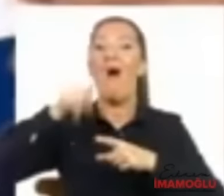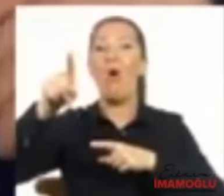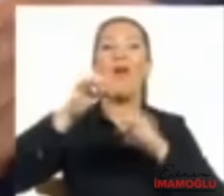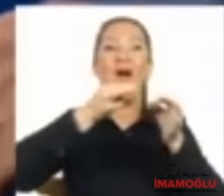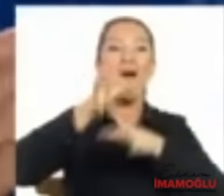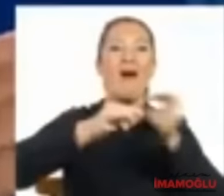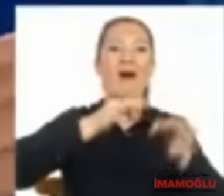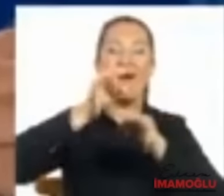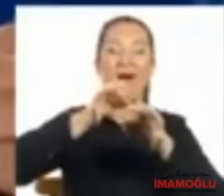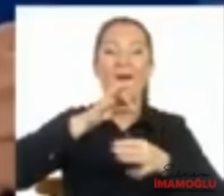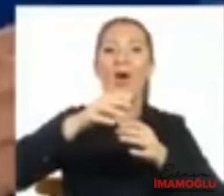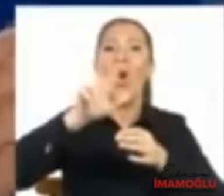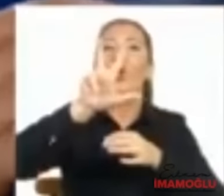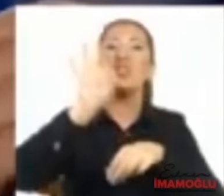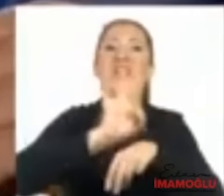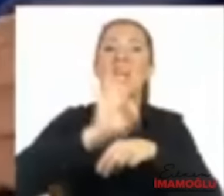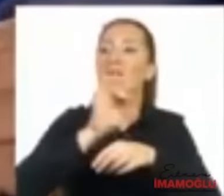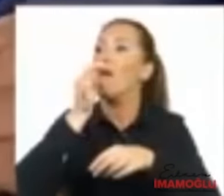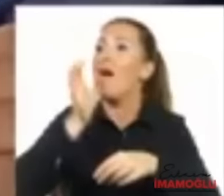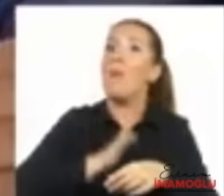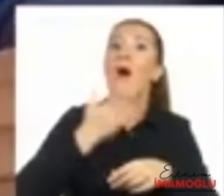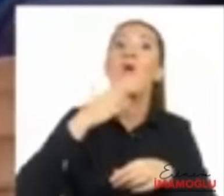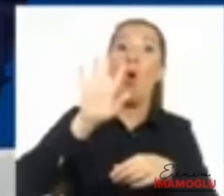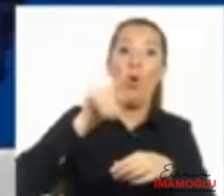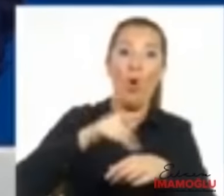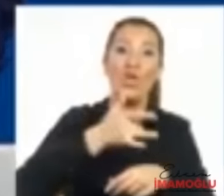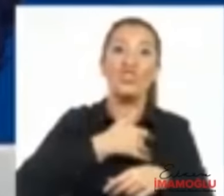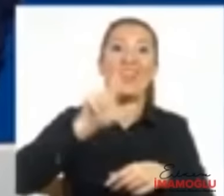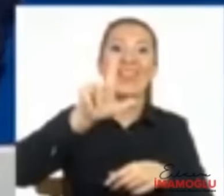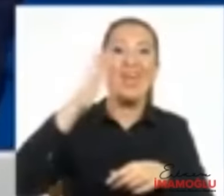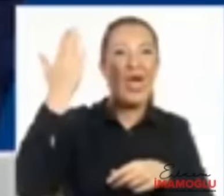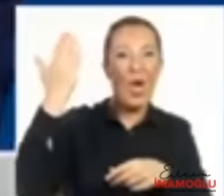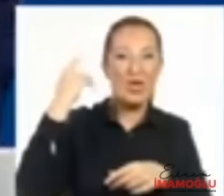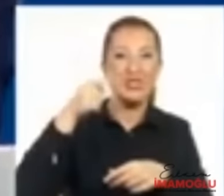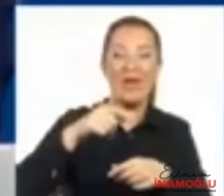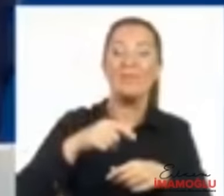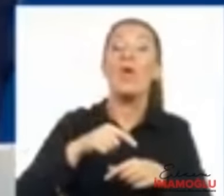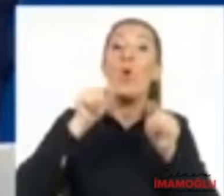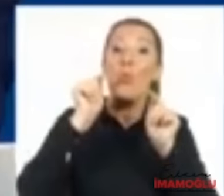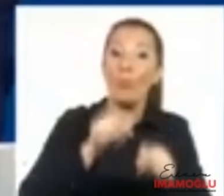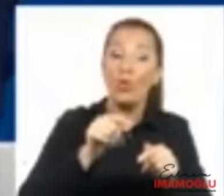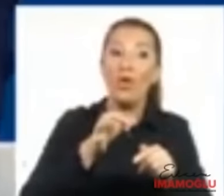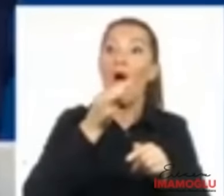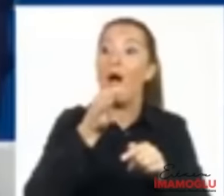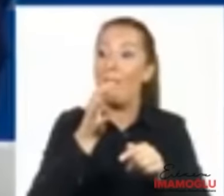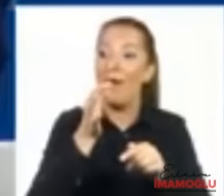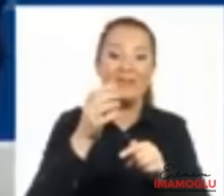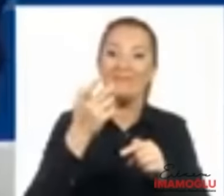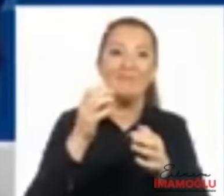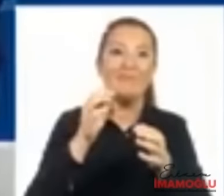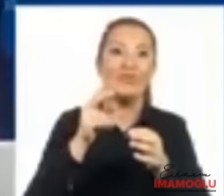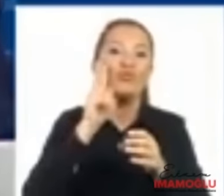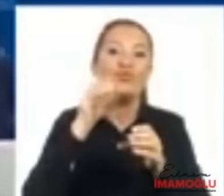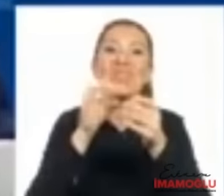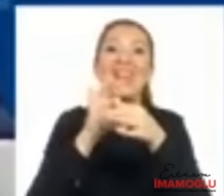iki saat otuz dakikadır veri alamıyoruz diye yayın yapıyordunuz. Evet, canlı yayında. Ve bu veri almama kısmı tam on iki saate